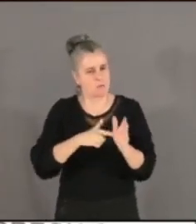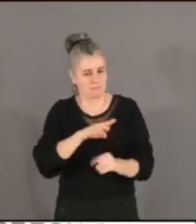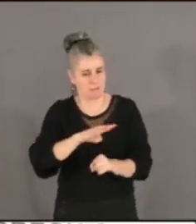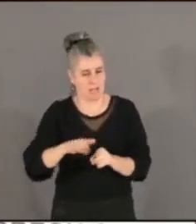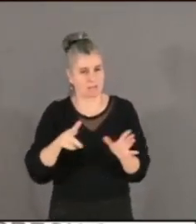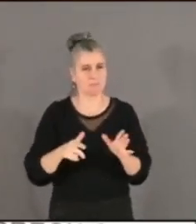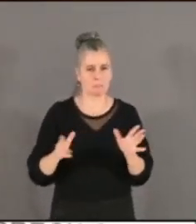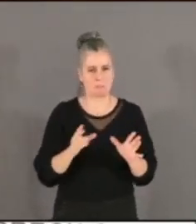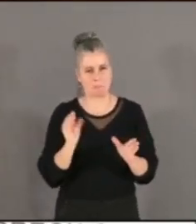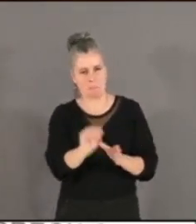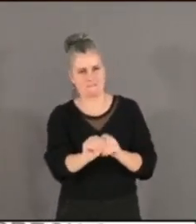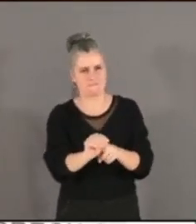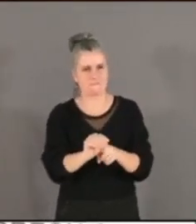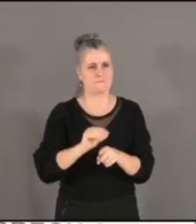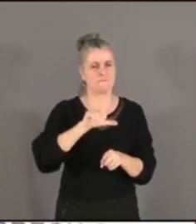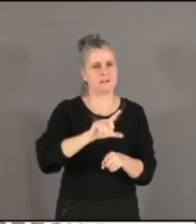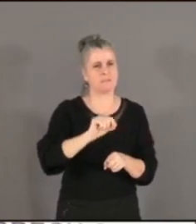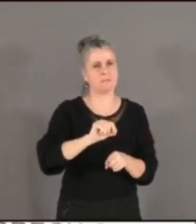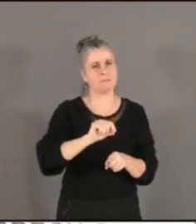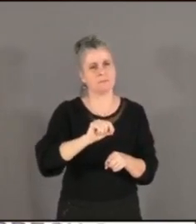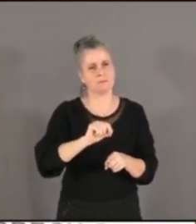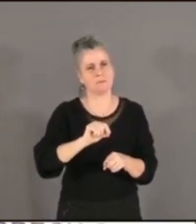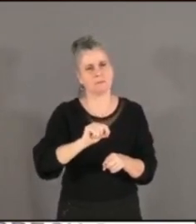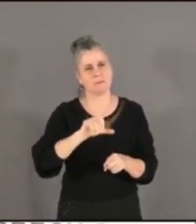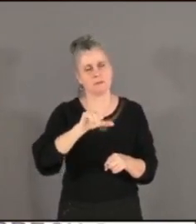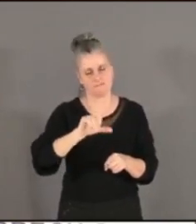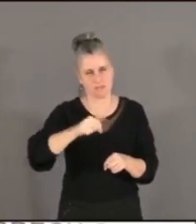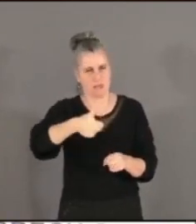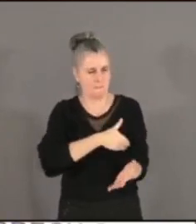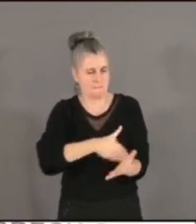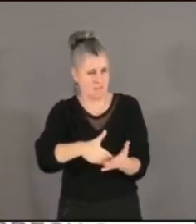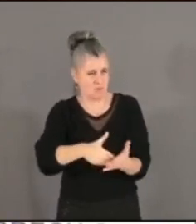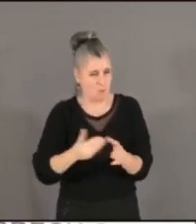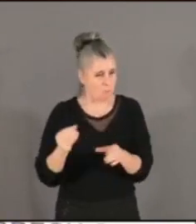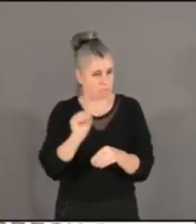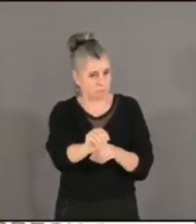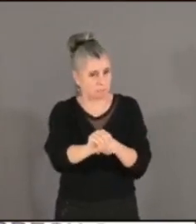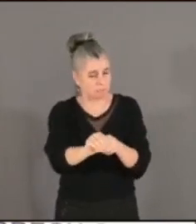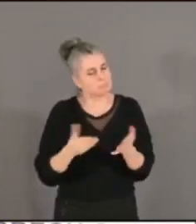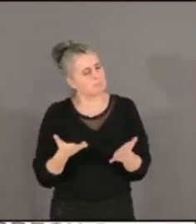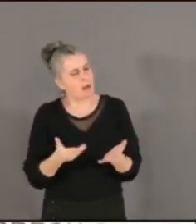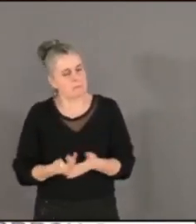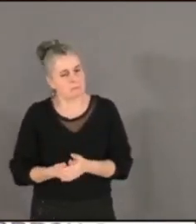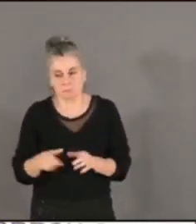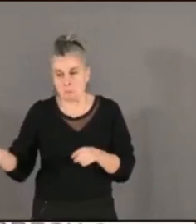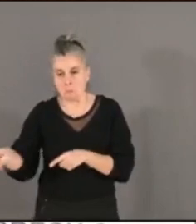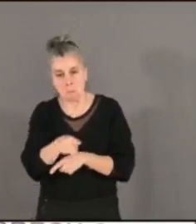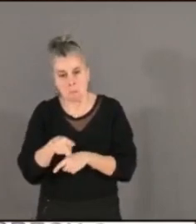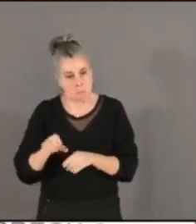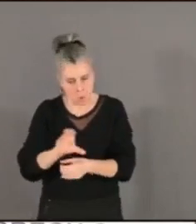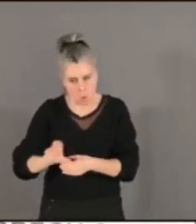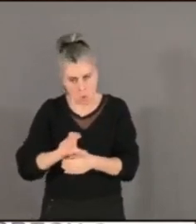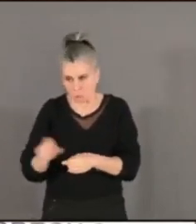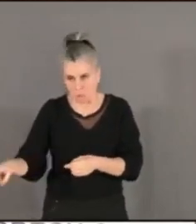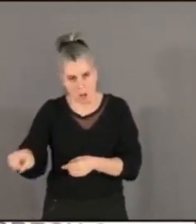pour le budget. Les expériences des JO antérieures dans les villes organisatrices ont souvent démontré que les restes à charge pour les communes étaient importantes.